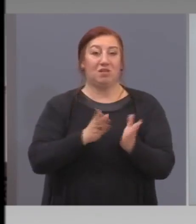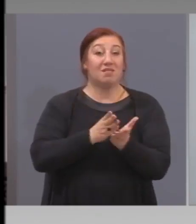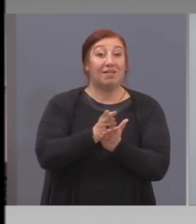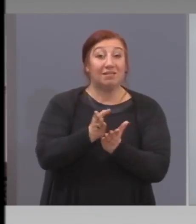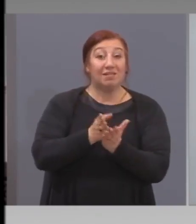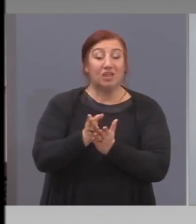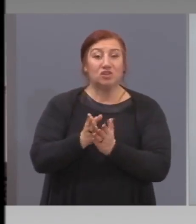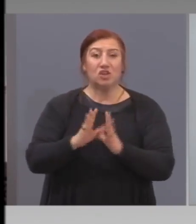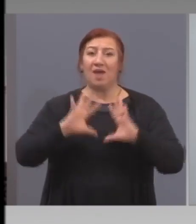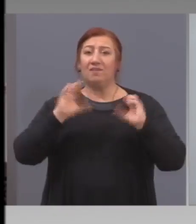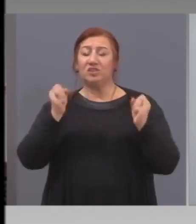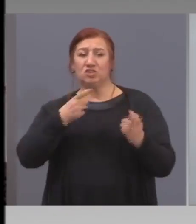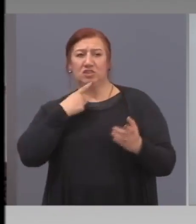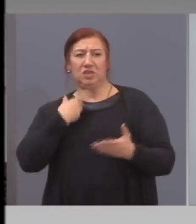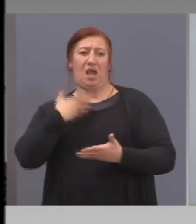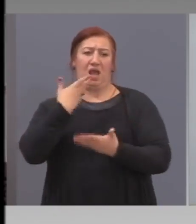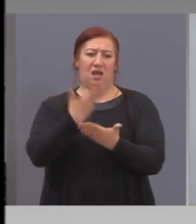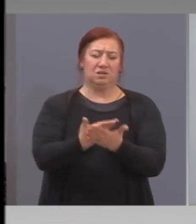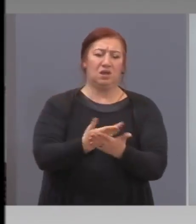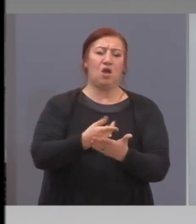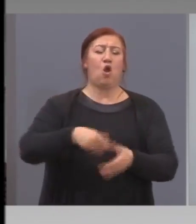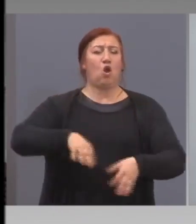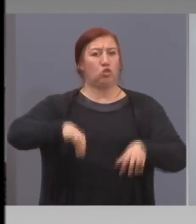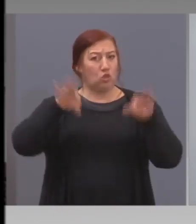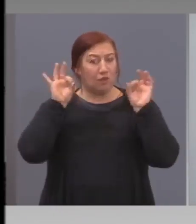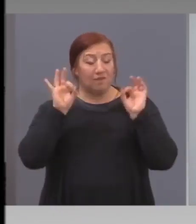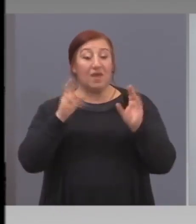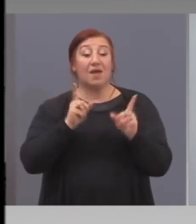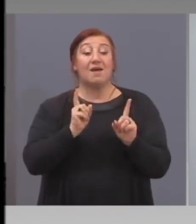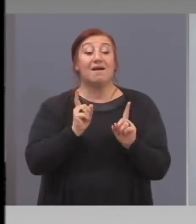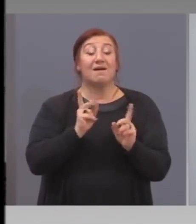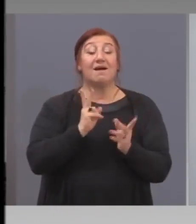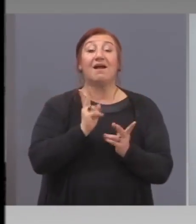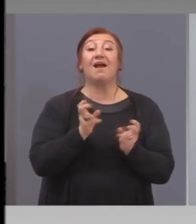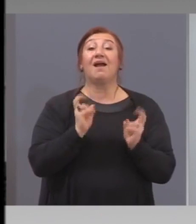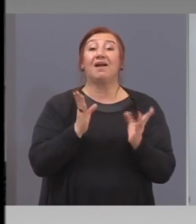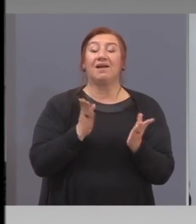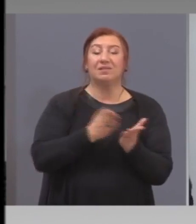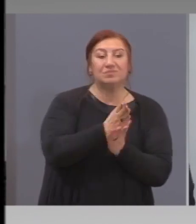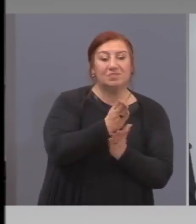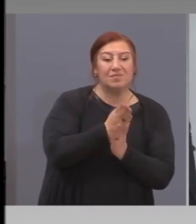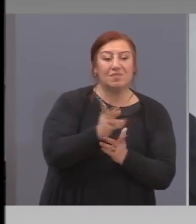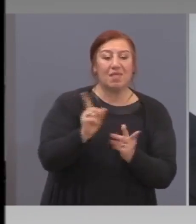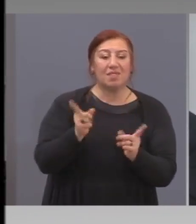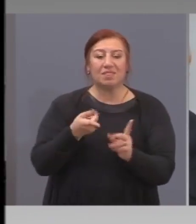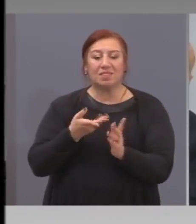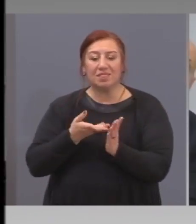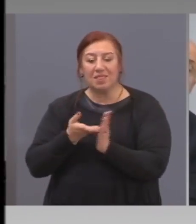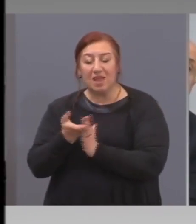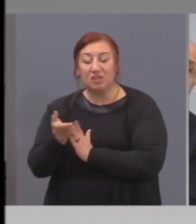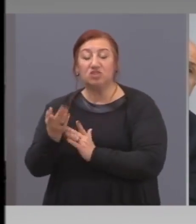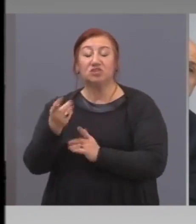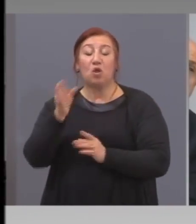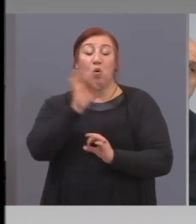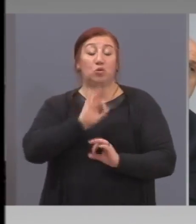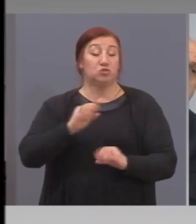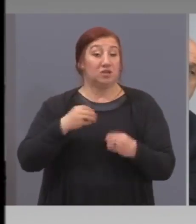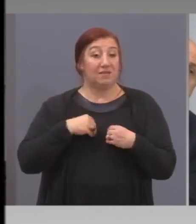Всички заявяват готовност, но как и по какъв начин все още не. Затова ние много гъвкаво,